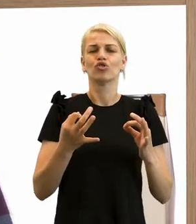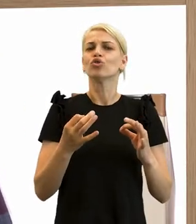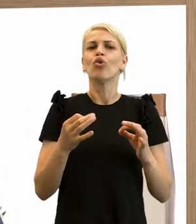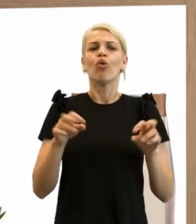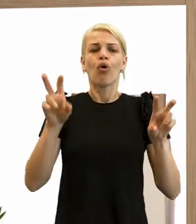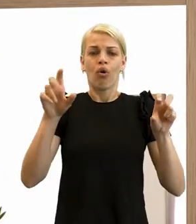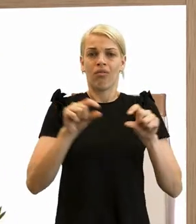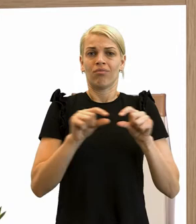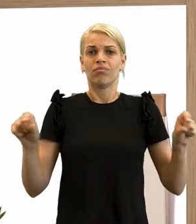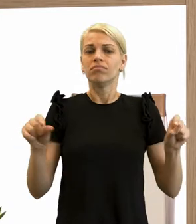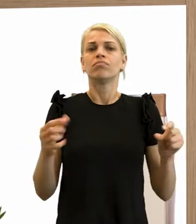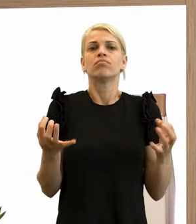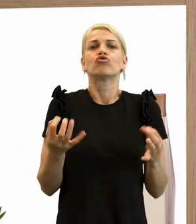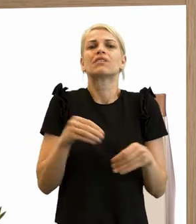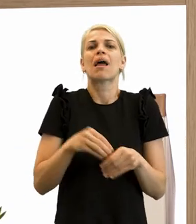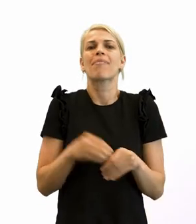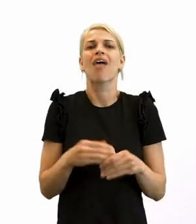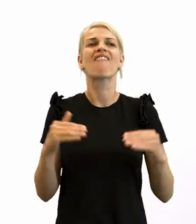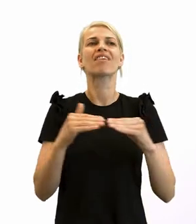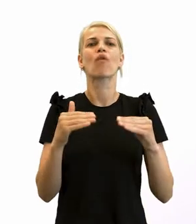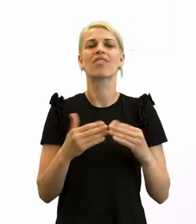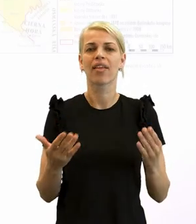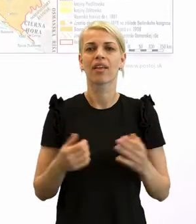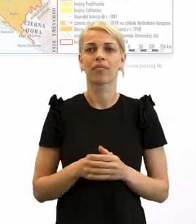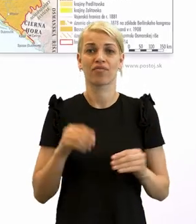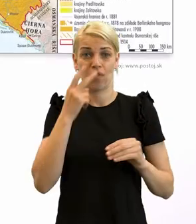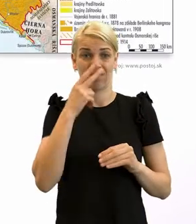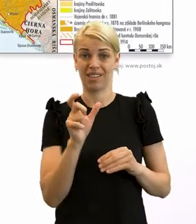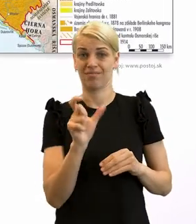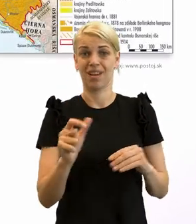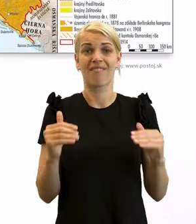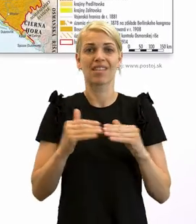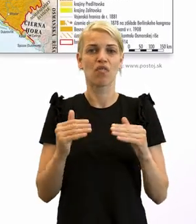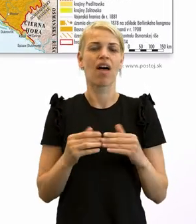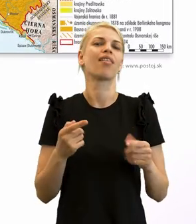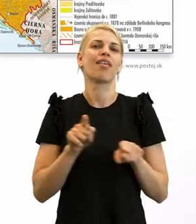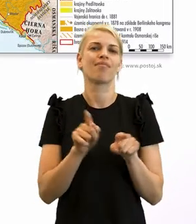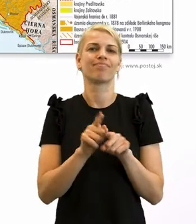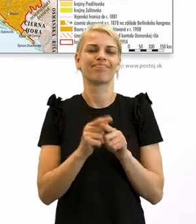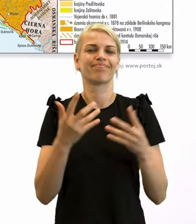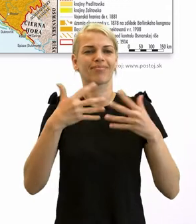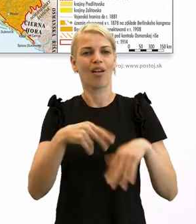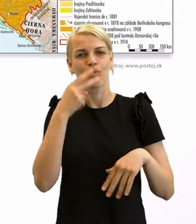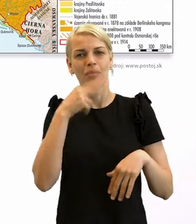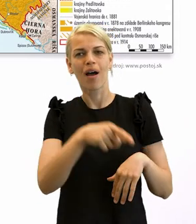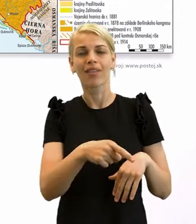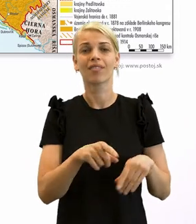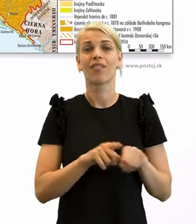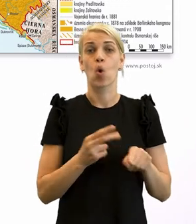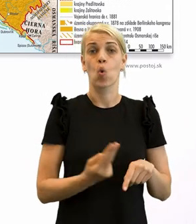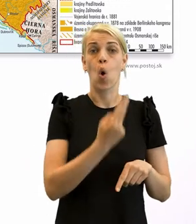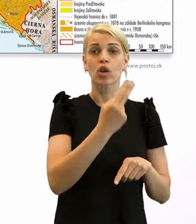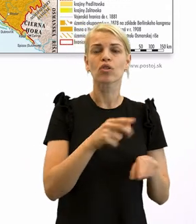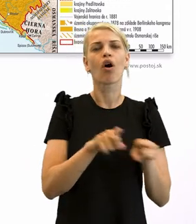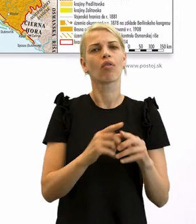Rakúsko-Uhorské vyrovnanie vlastne znamená? Už to samotné slovo vyrovnanie napovedá o tom, že uhorská časť monarchie sa